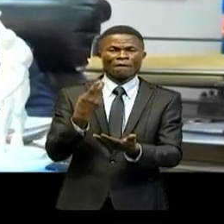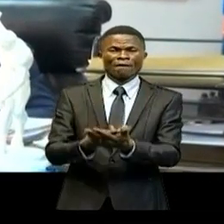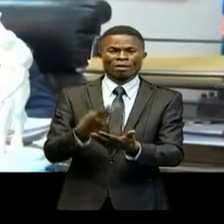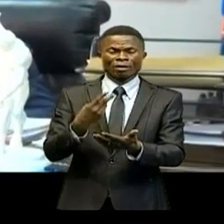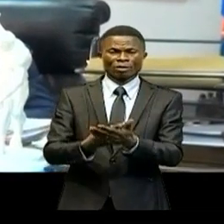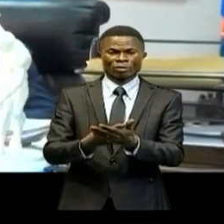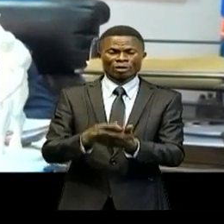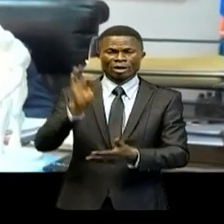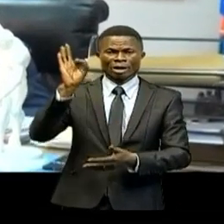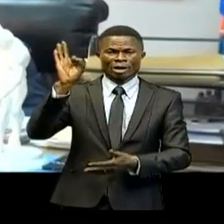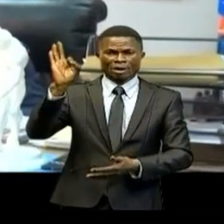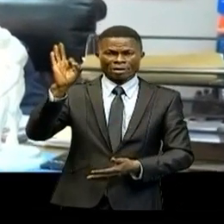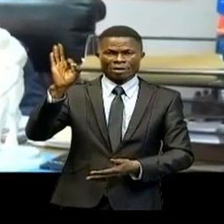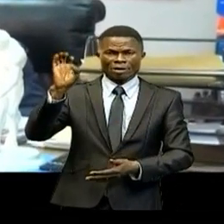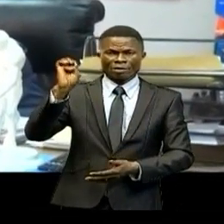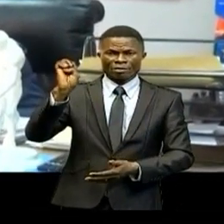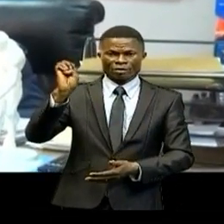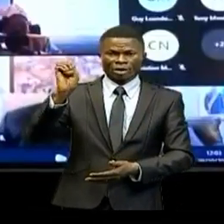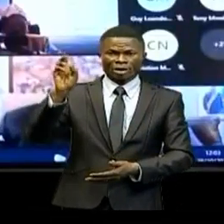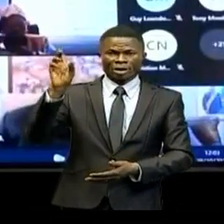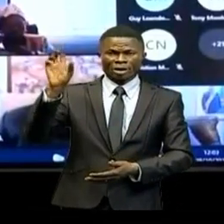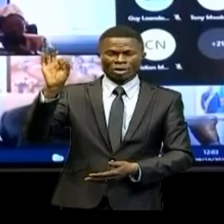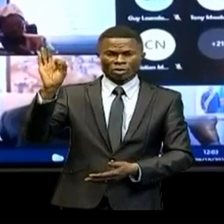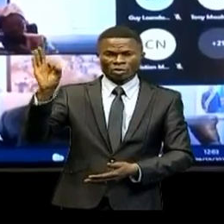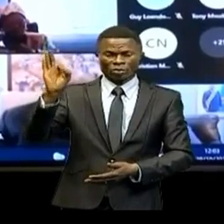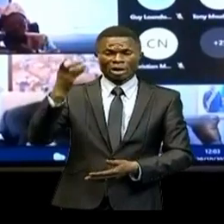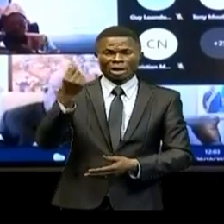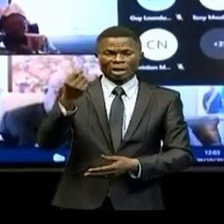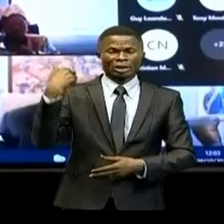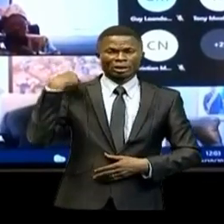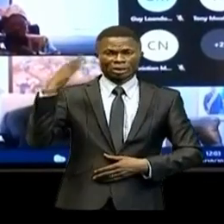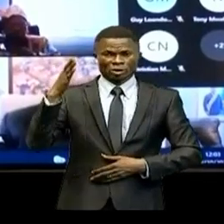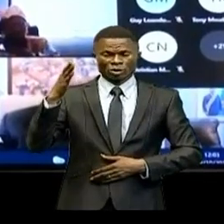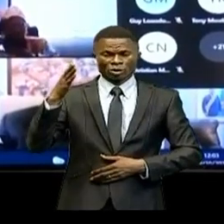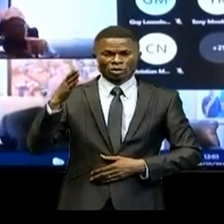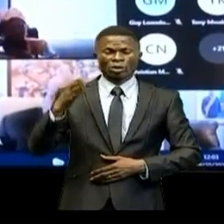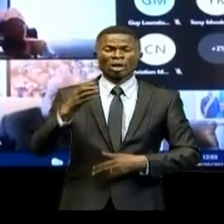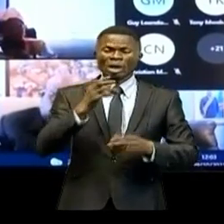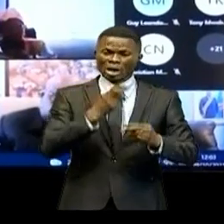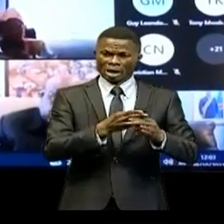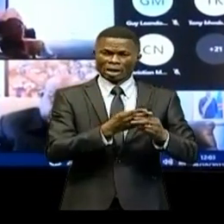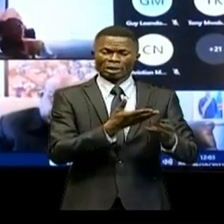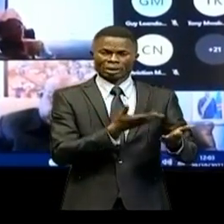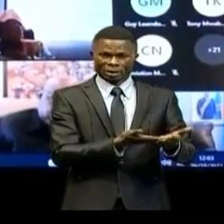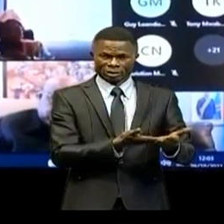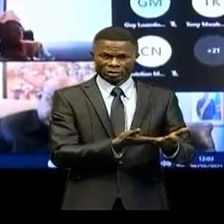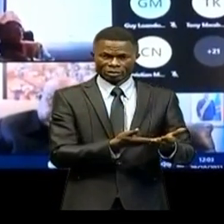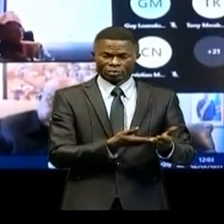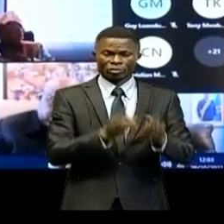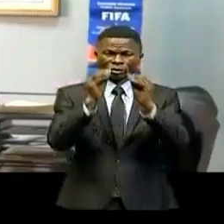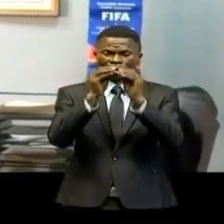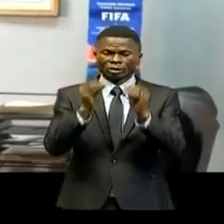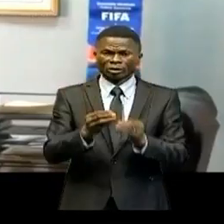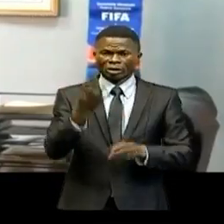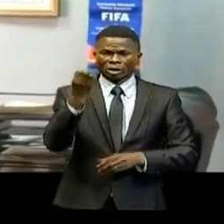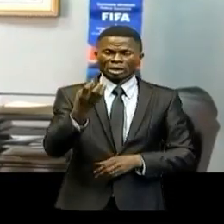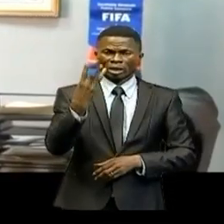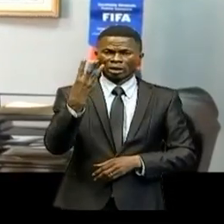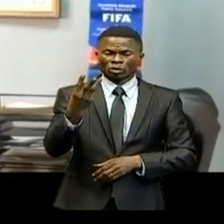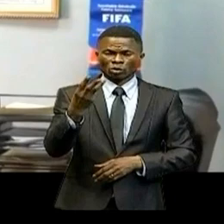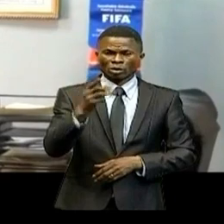FECOFA, attestent que les fonds publics ont été débloqués. une somme de 43